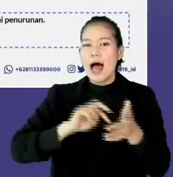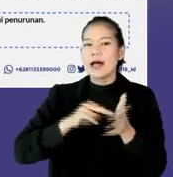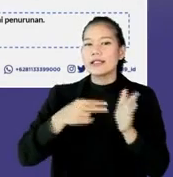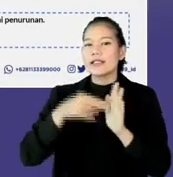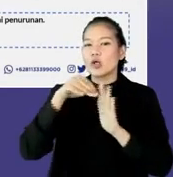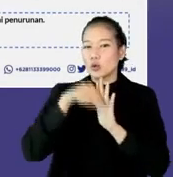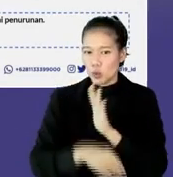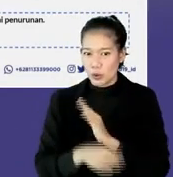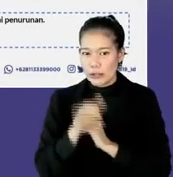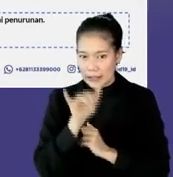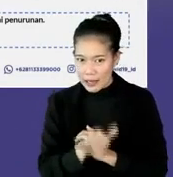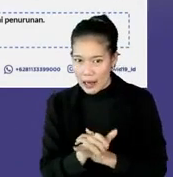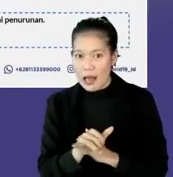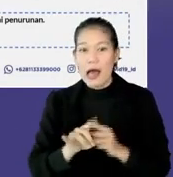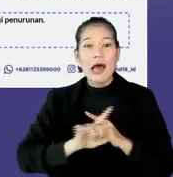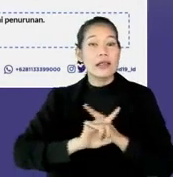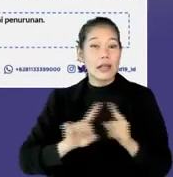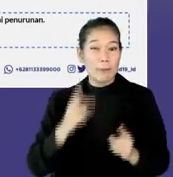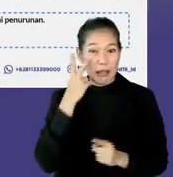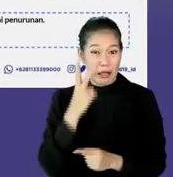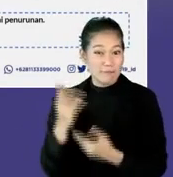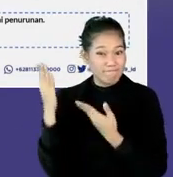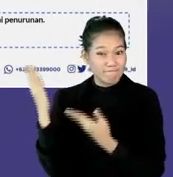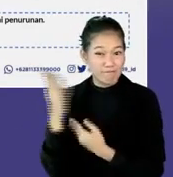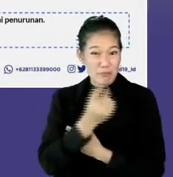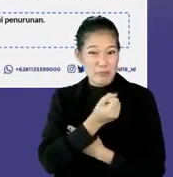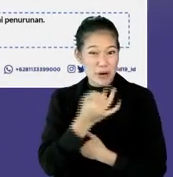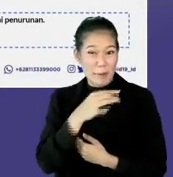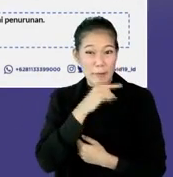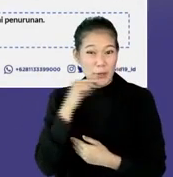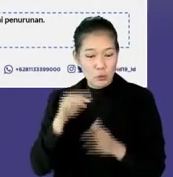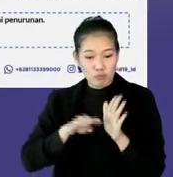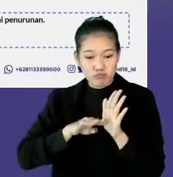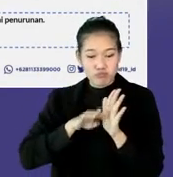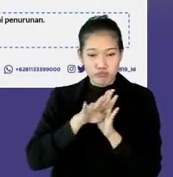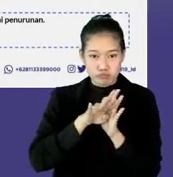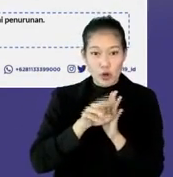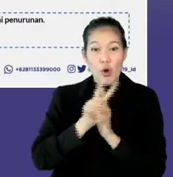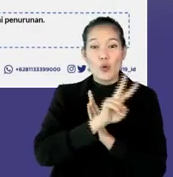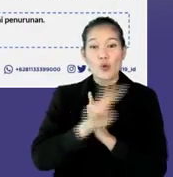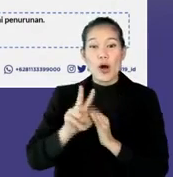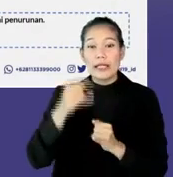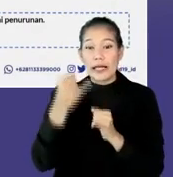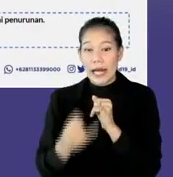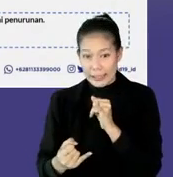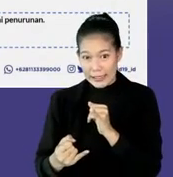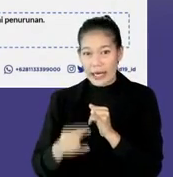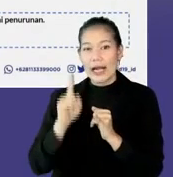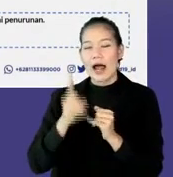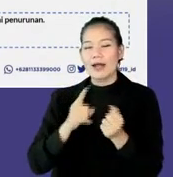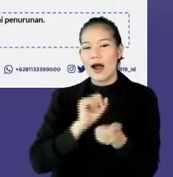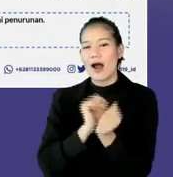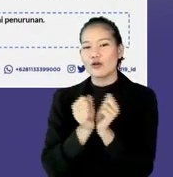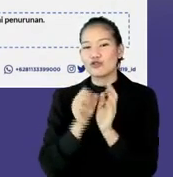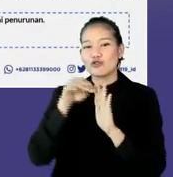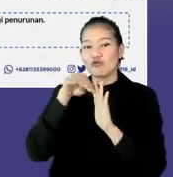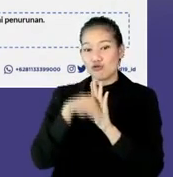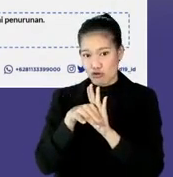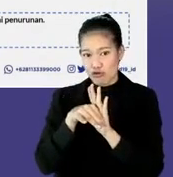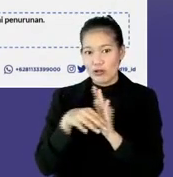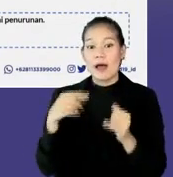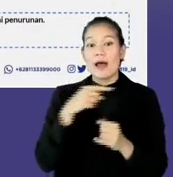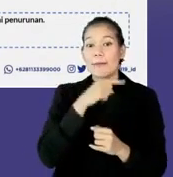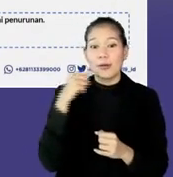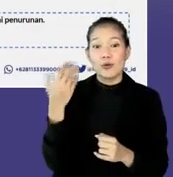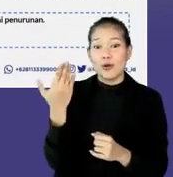penurunan jumlah kasus aktif. Tapi kalau kita lihat beberapa pekan terakhir naik baru 2 pekan terakhir ini terjadi penurunan. Kalau pekan